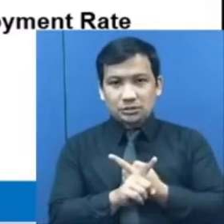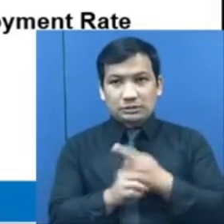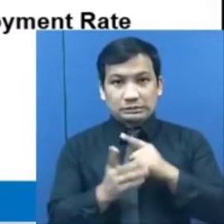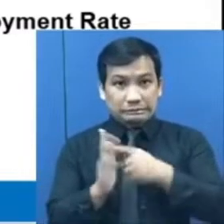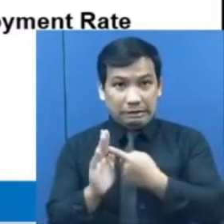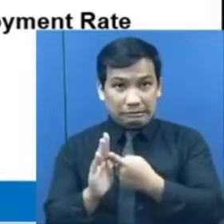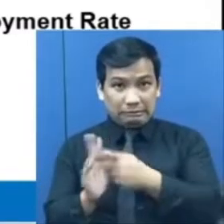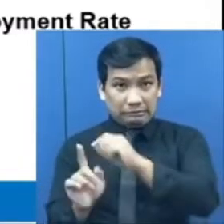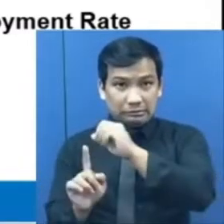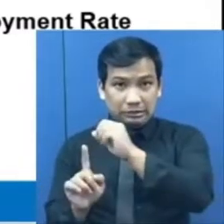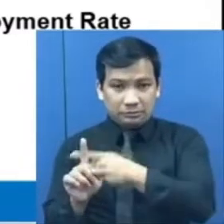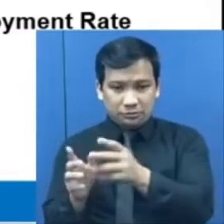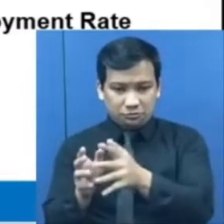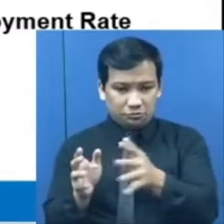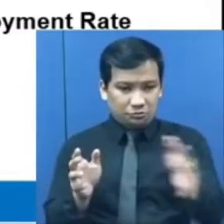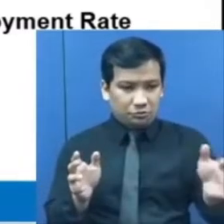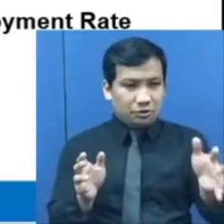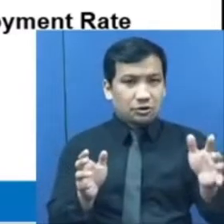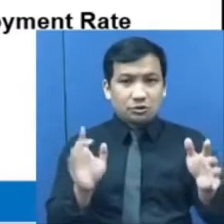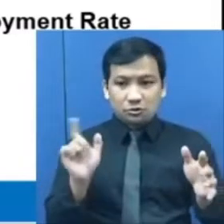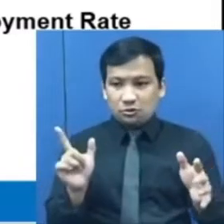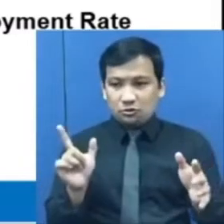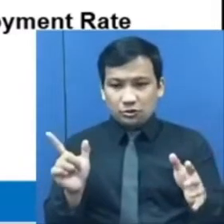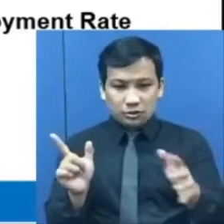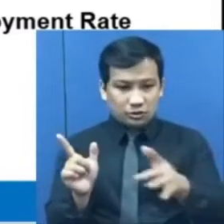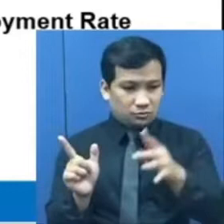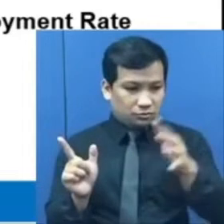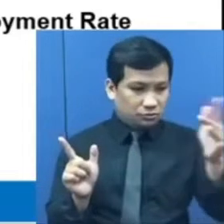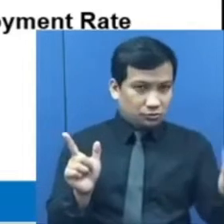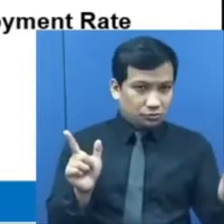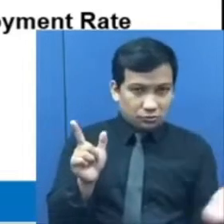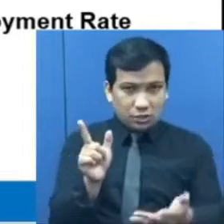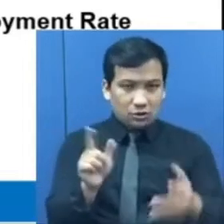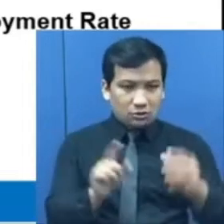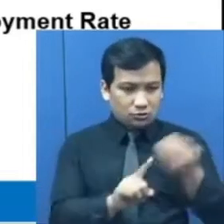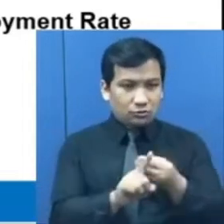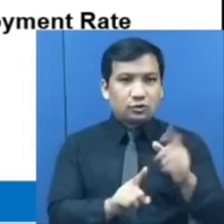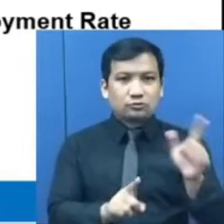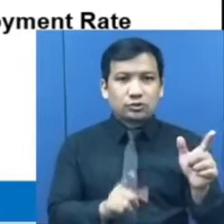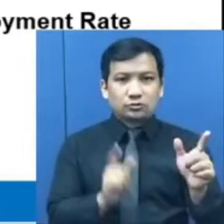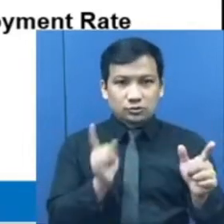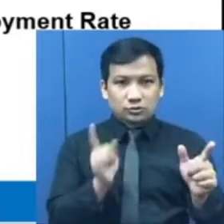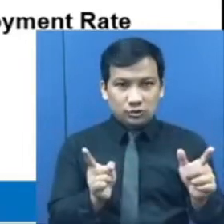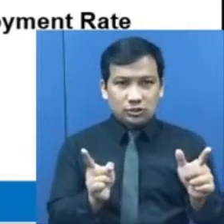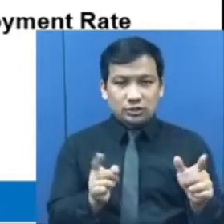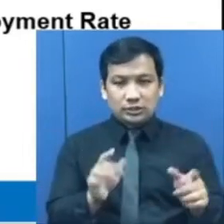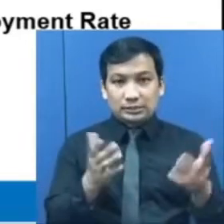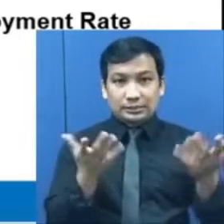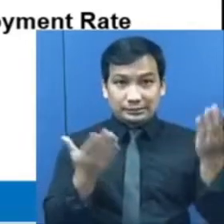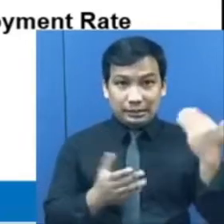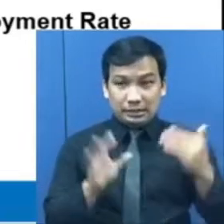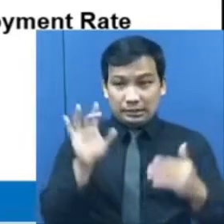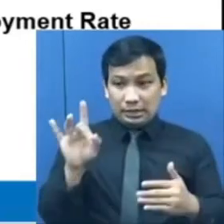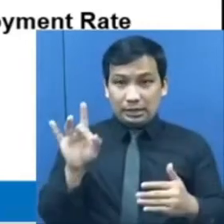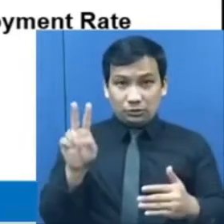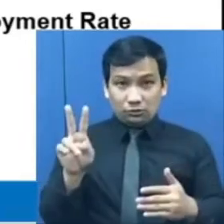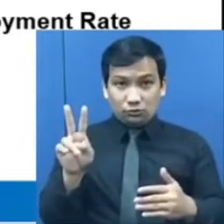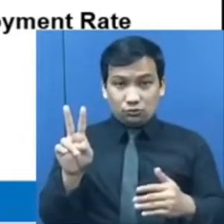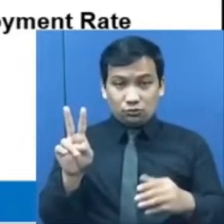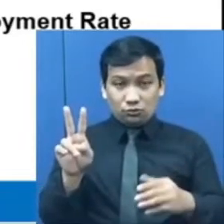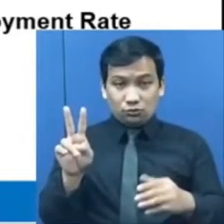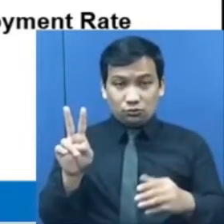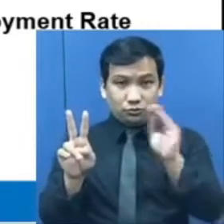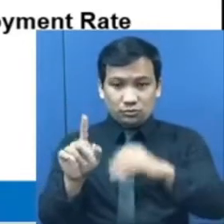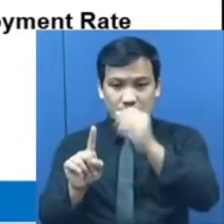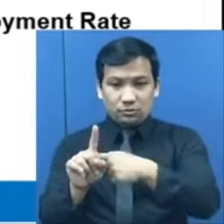2020 hanggang Oktubre 2021. Mula sa 82.4% noong Abril